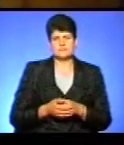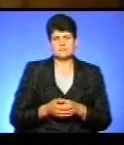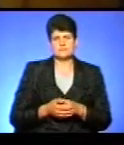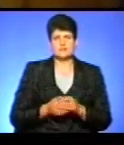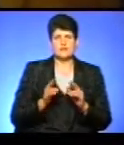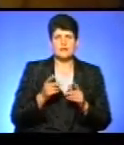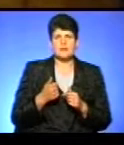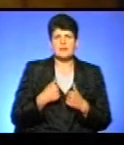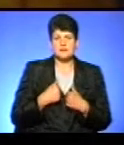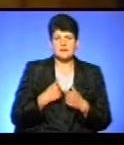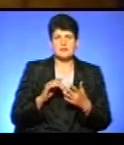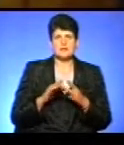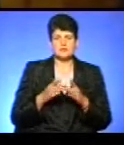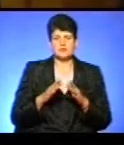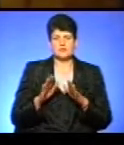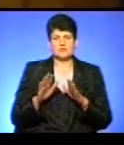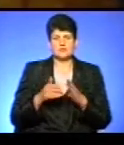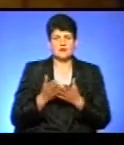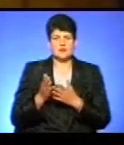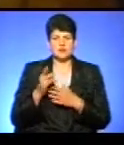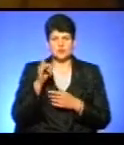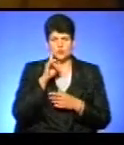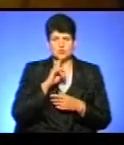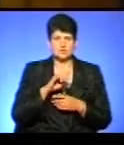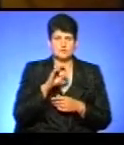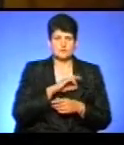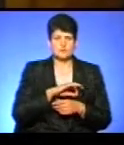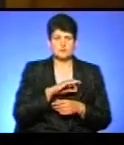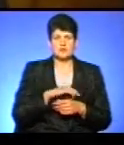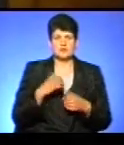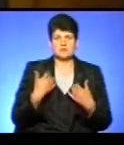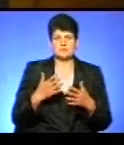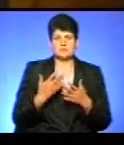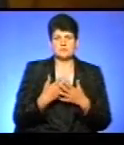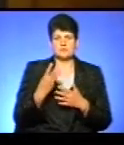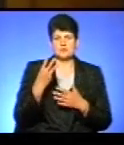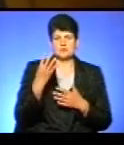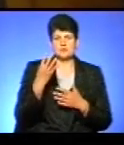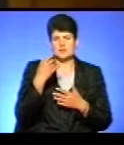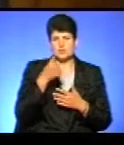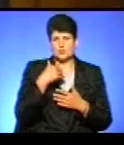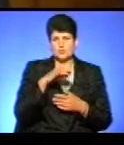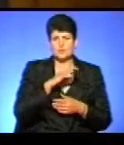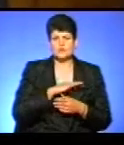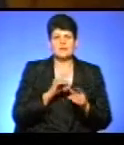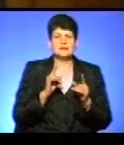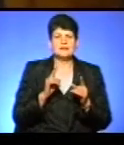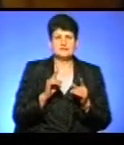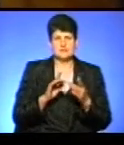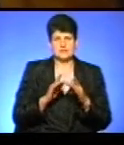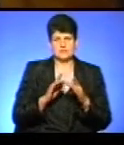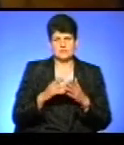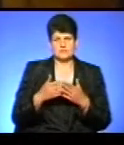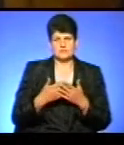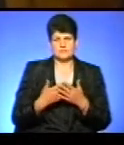Як на мене, електронний варіант багато зручніший в використанні. Я вже близько трьох чи чотирьох років користуюся лише електронним